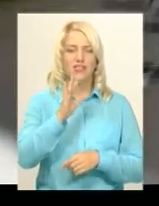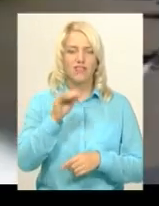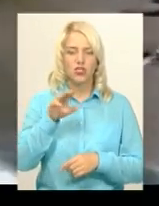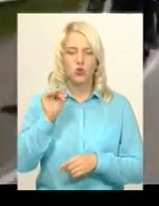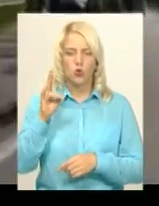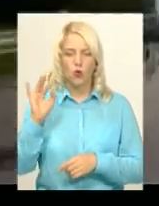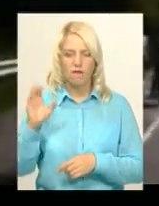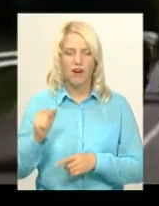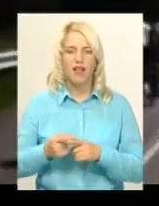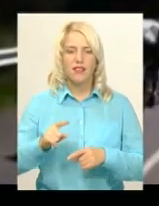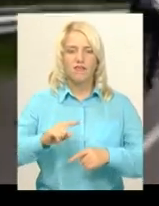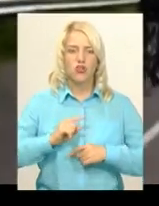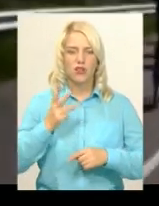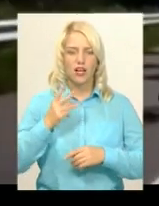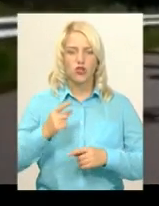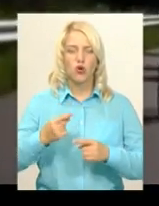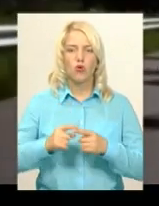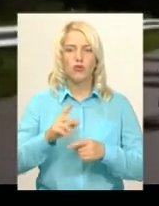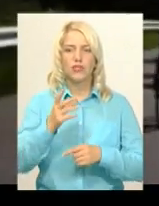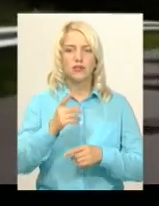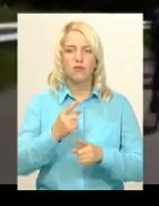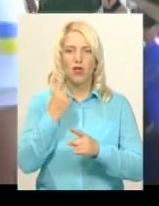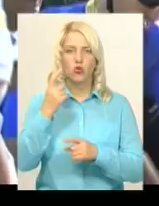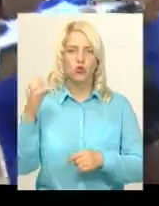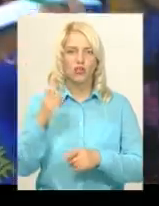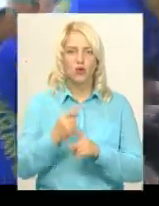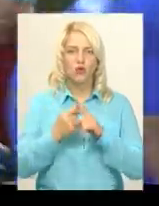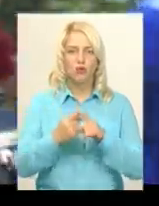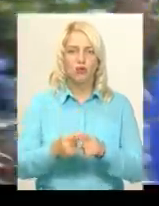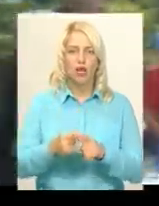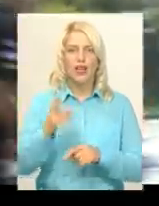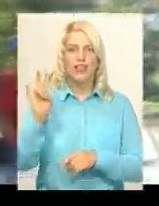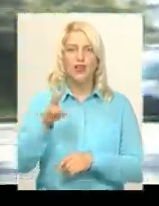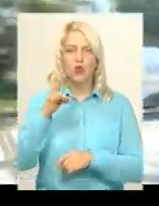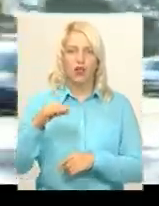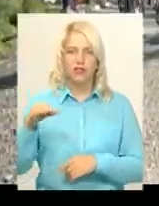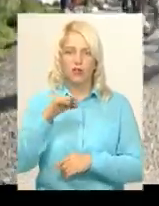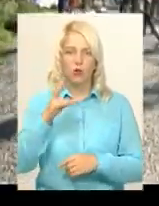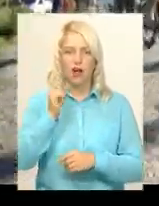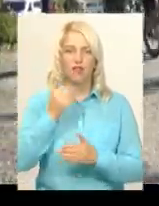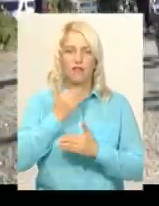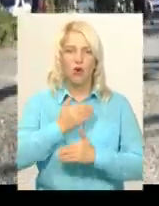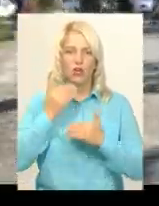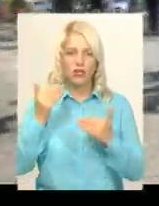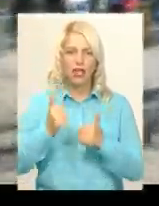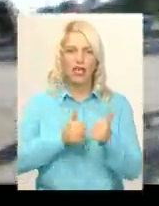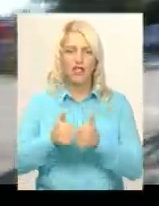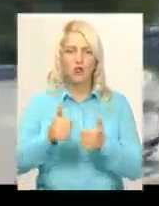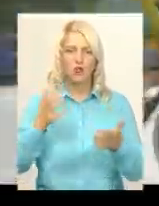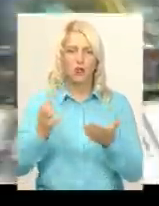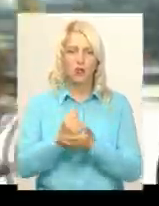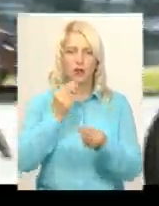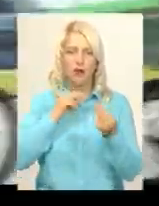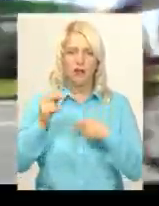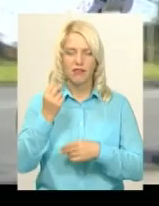на фініші третього етапу чемпіонату на одну секунду поступилися команді Миколаївської області, але в останній гонці здобули перевагу в 12